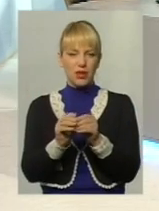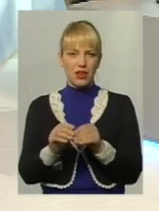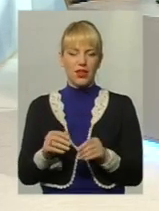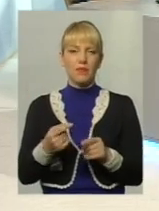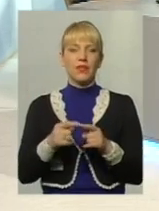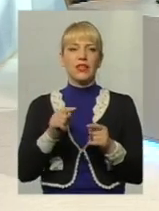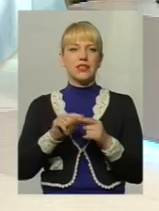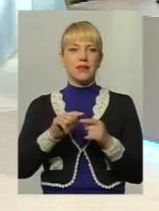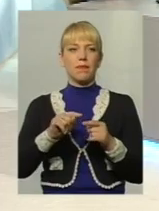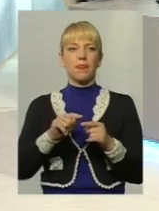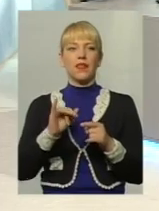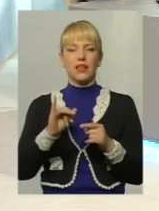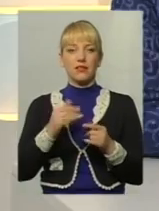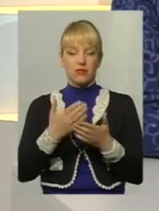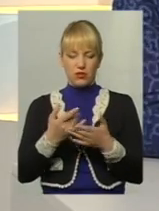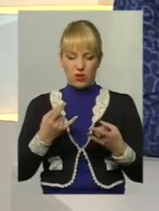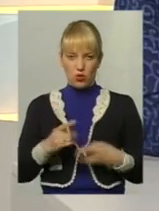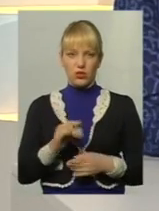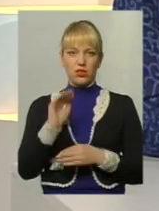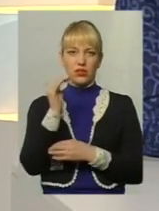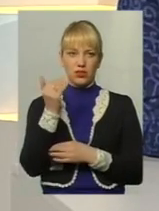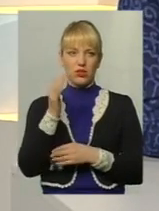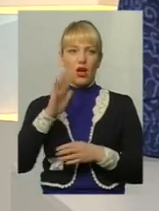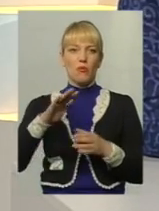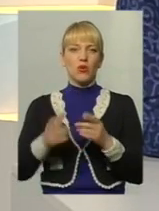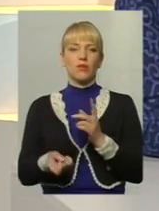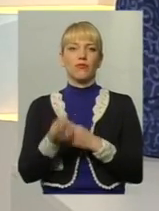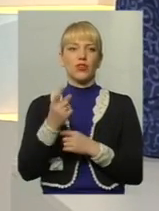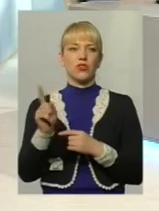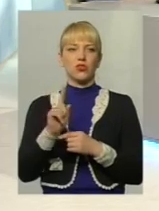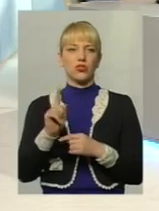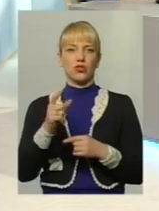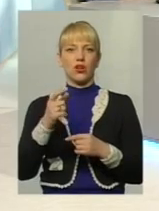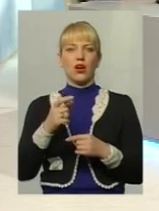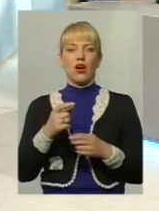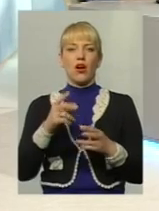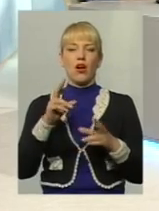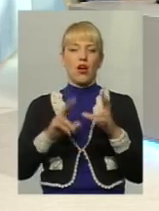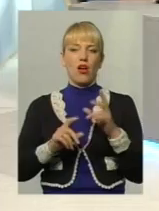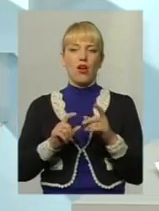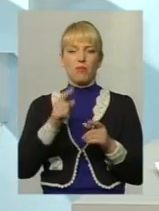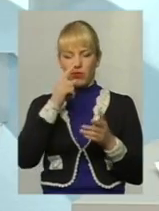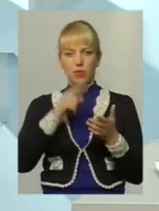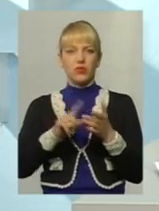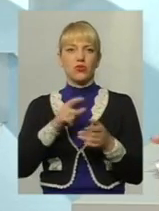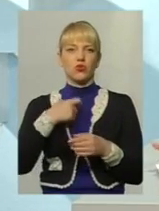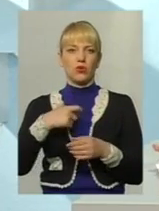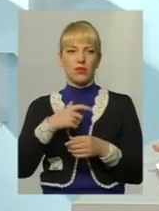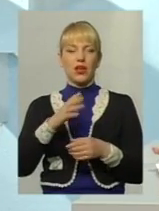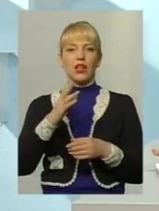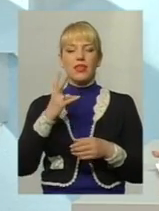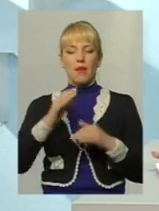нічого не означає. нарешті народила йому дитину, потім лише виявилося, що собі. На практиці були випадки, коли жінка,